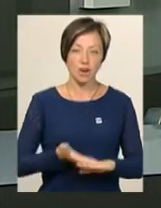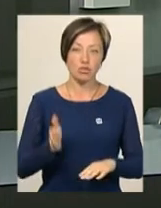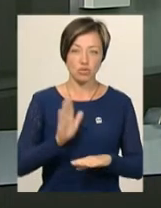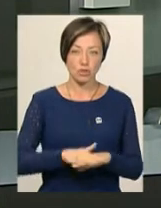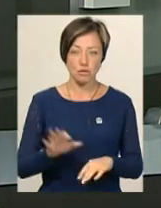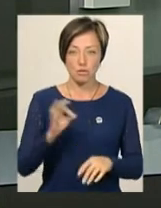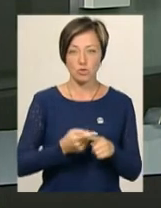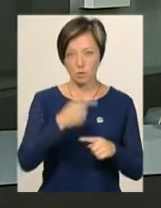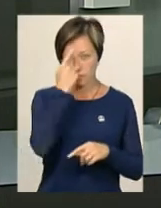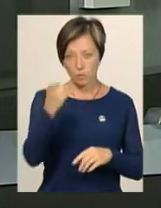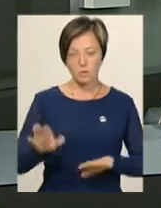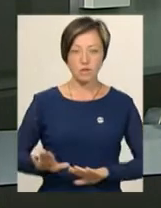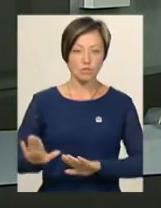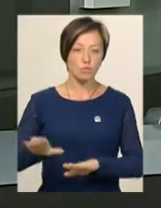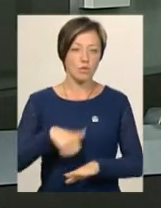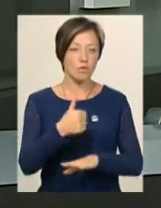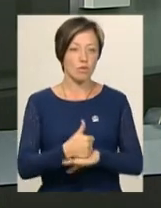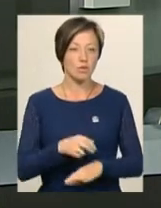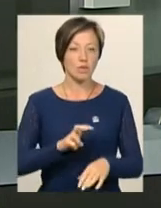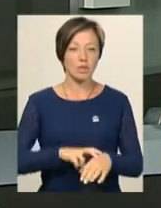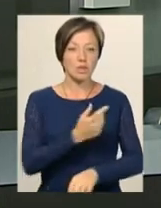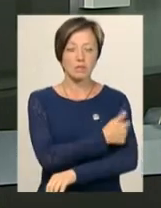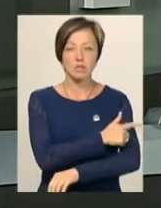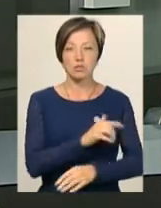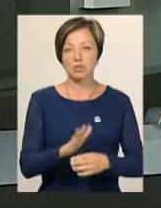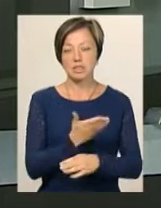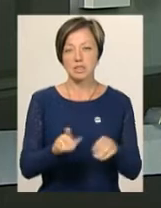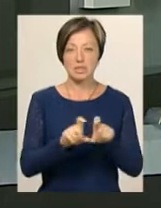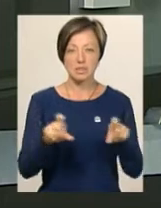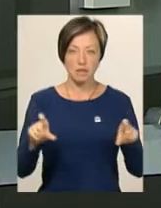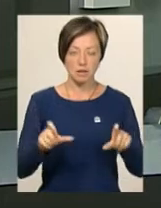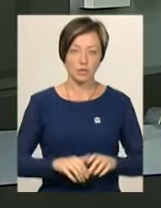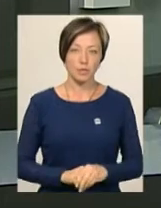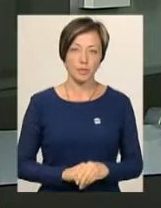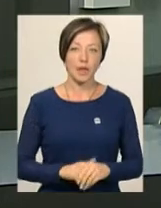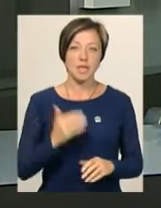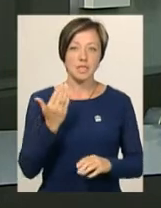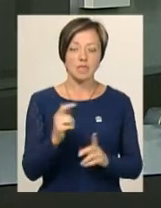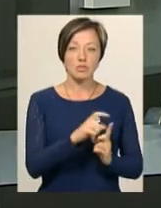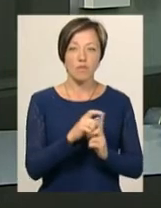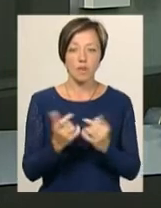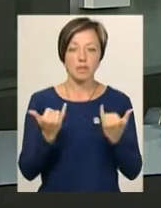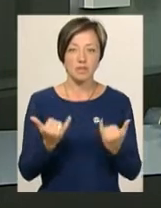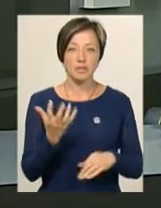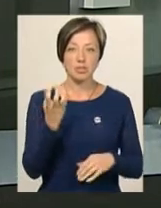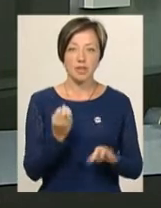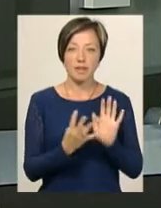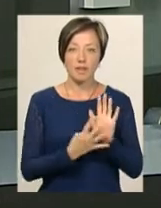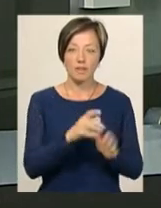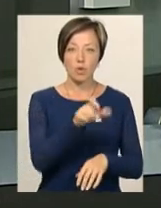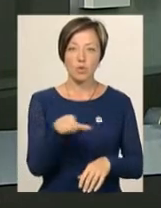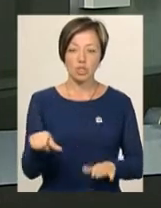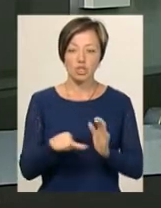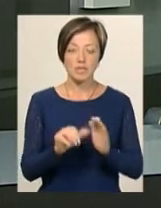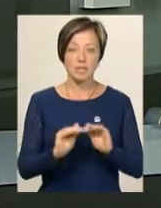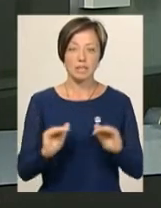Про це повідомила заступник головного лікаря з медичної частини закоду Нінель Марцонь. За її словами, нині ще 9 людей, 6